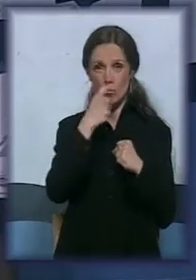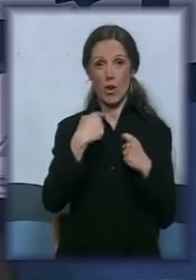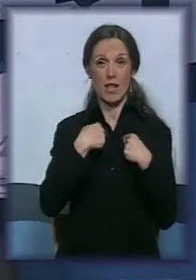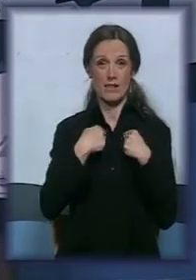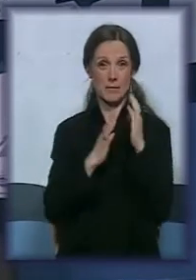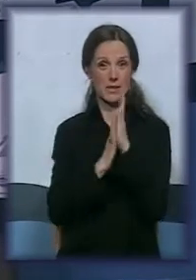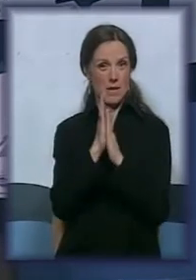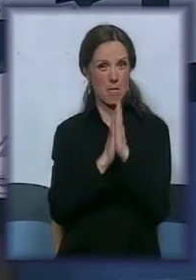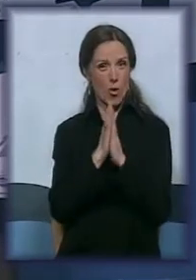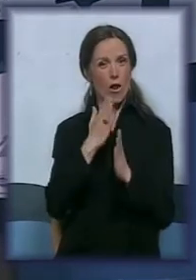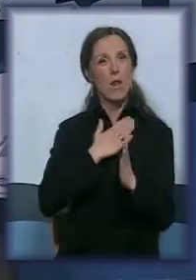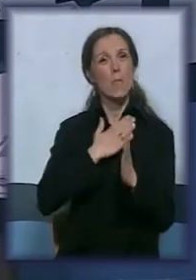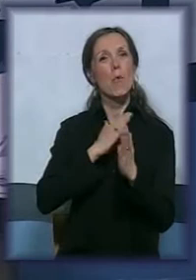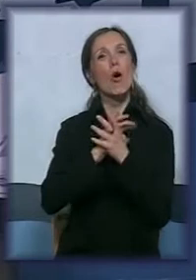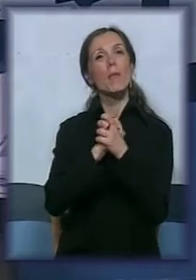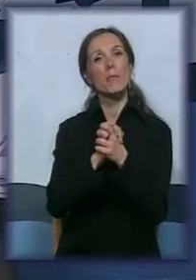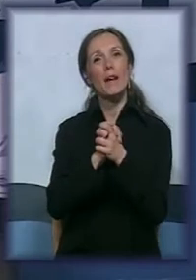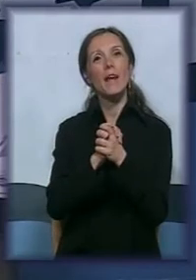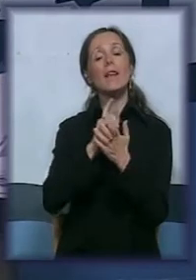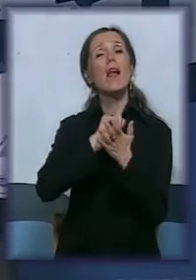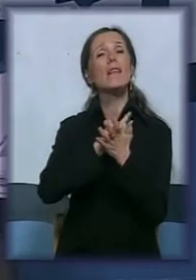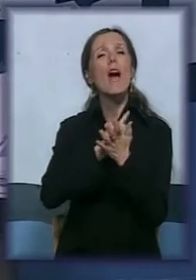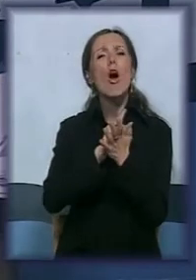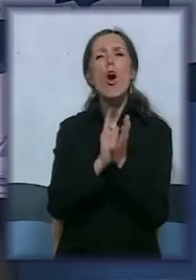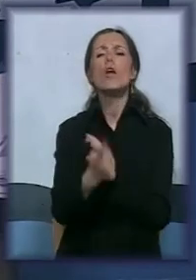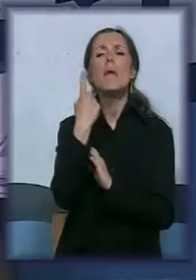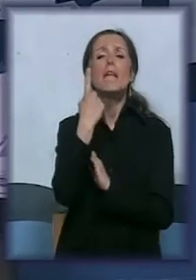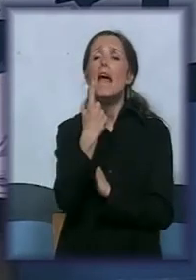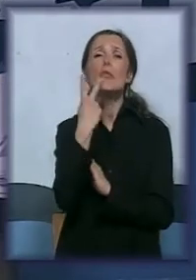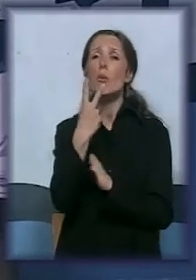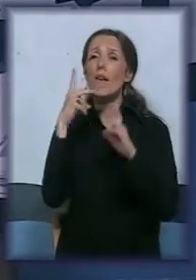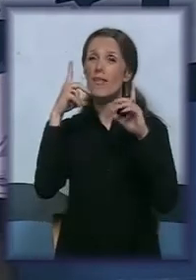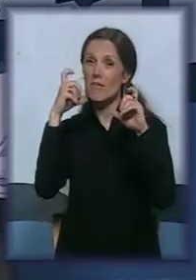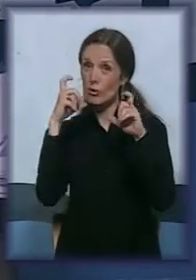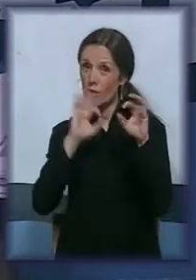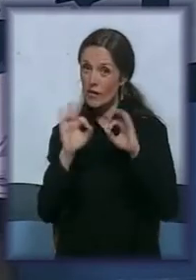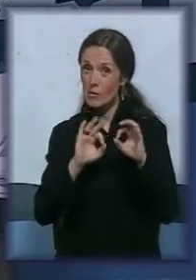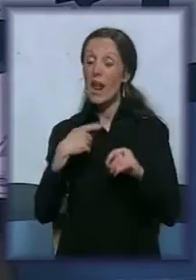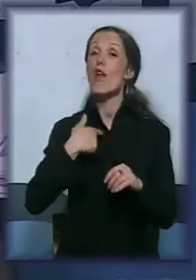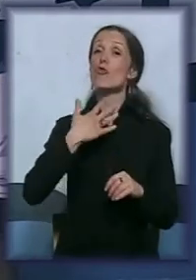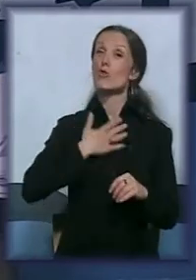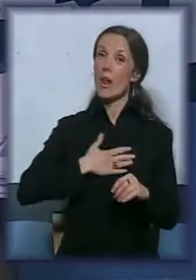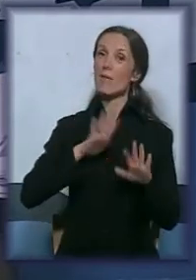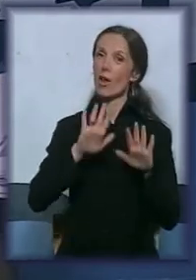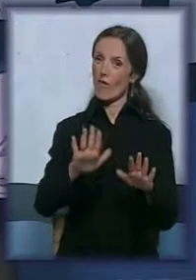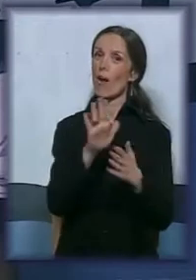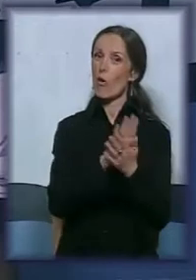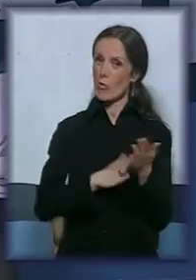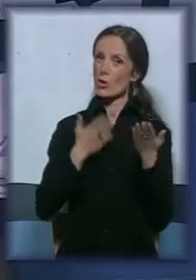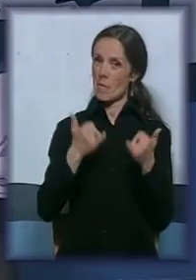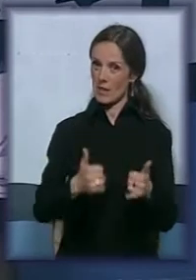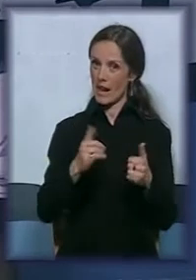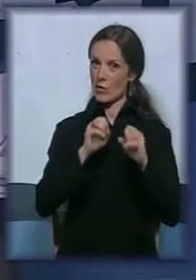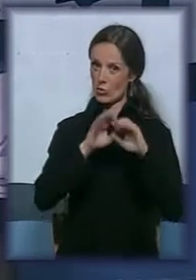zamolila moje prijatelje da odmah jednu fotografiju ili dve prirede i želim upravo da ovako počnem današnju emisiju.